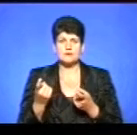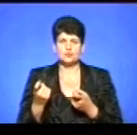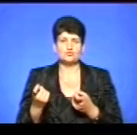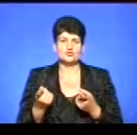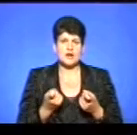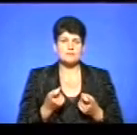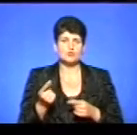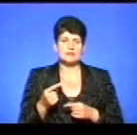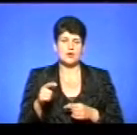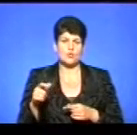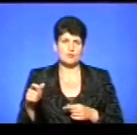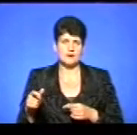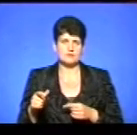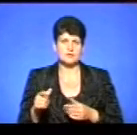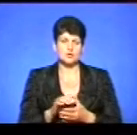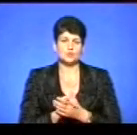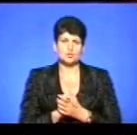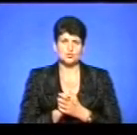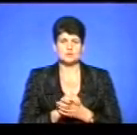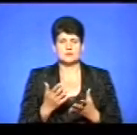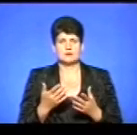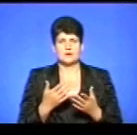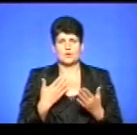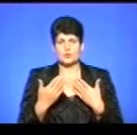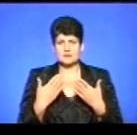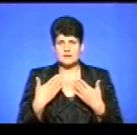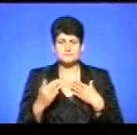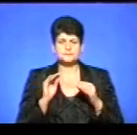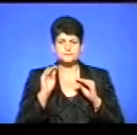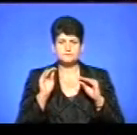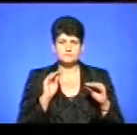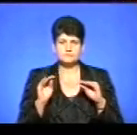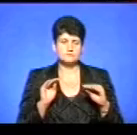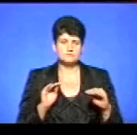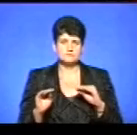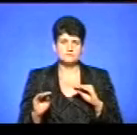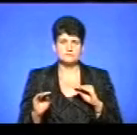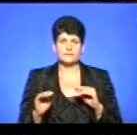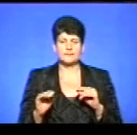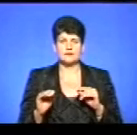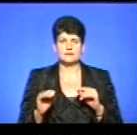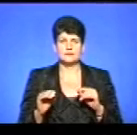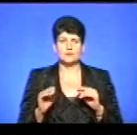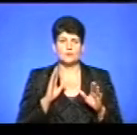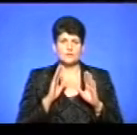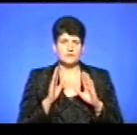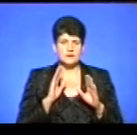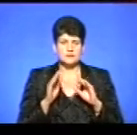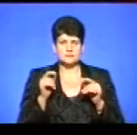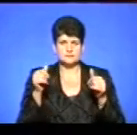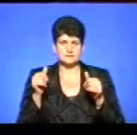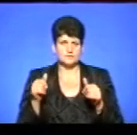тернополян і через дружні контакти, і через те, що розміщуємо на відповідних інформаційних ресурсах